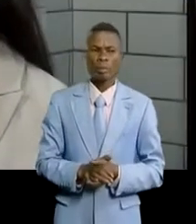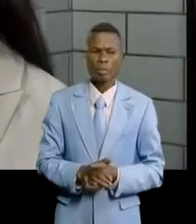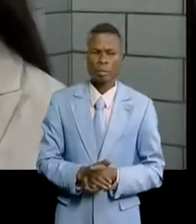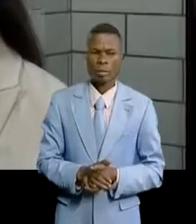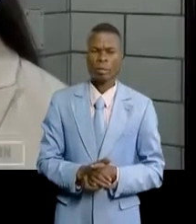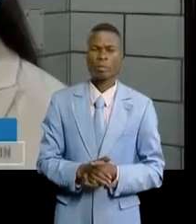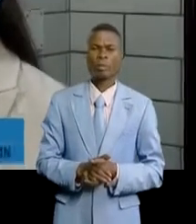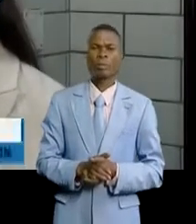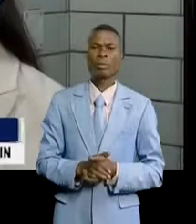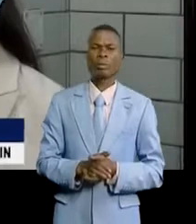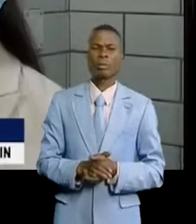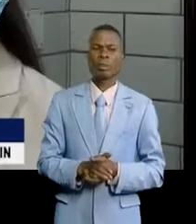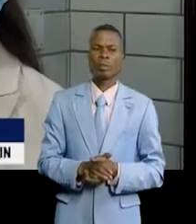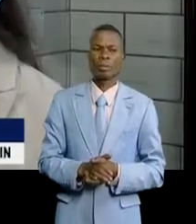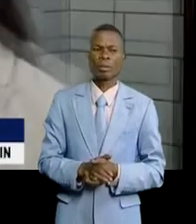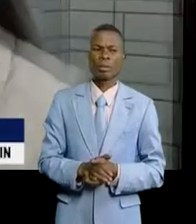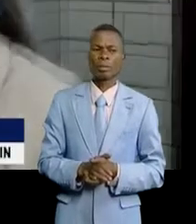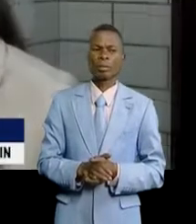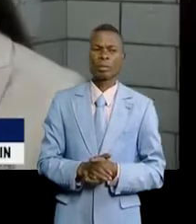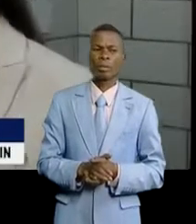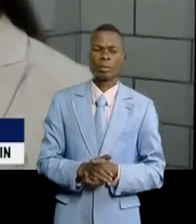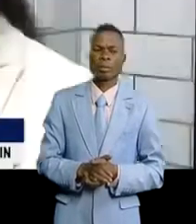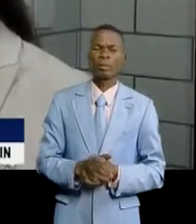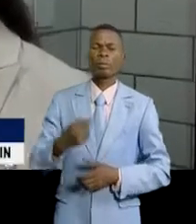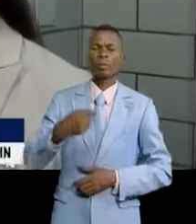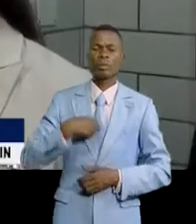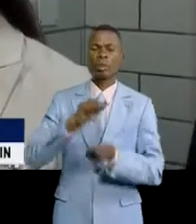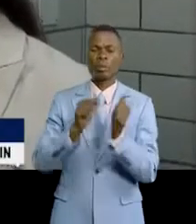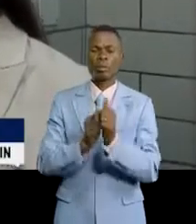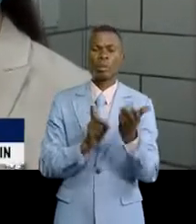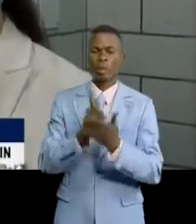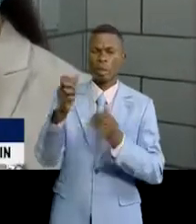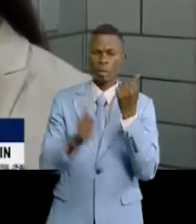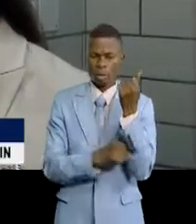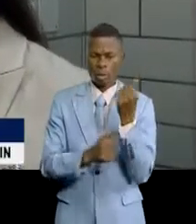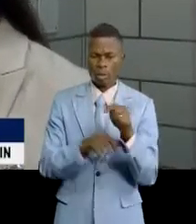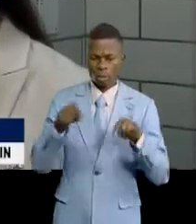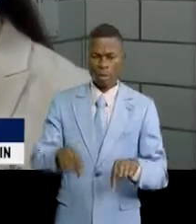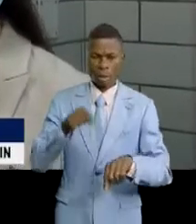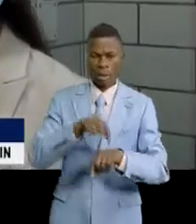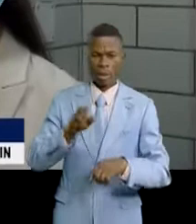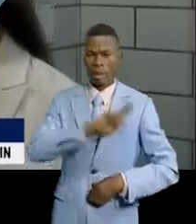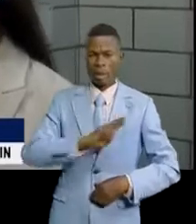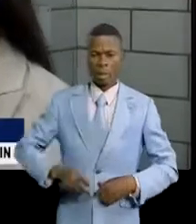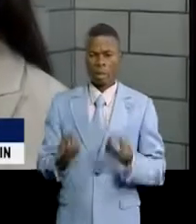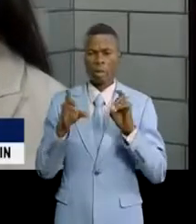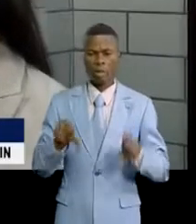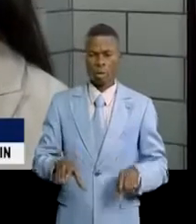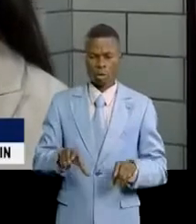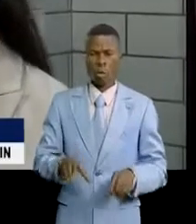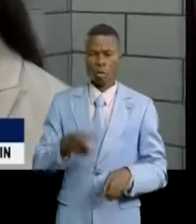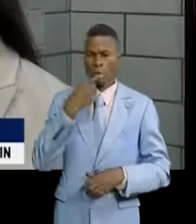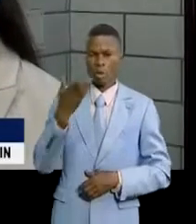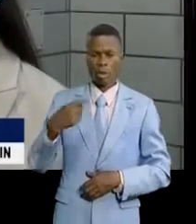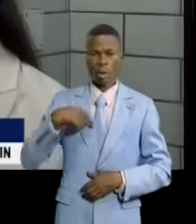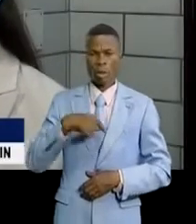le gouvernement de la DRC sur les questions des droits humains et c'est maintenant le tour de la République démocratique du Congo Et nous